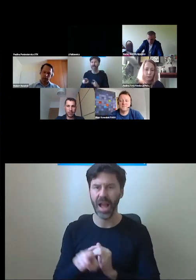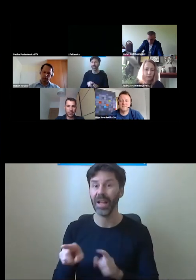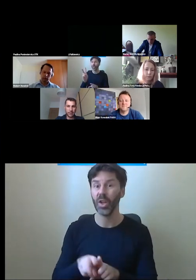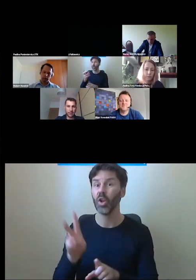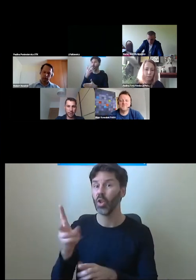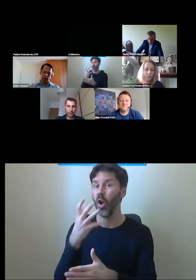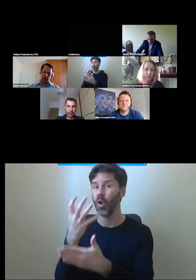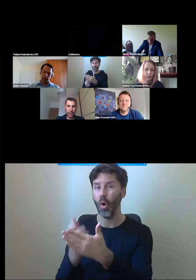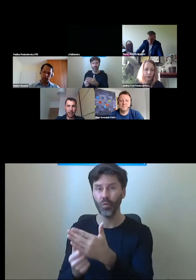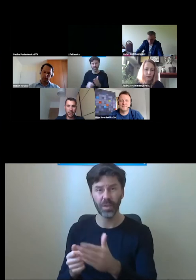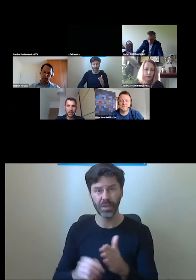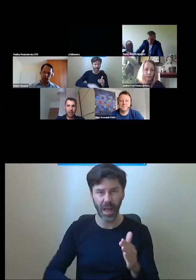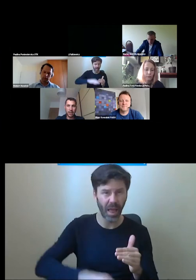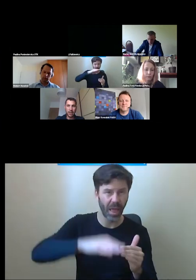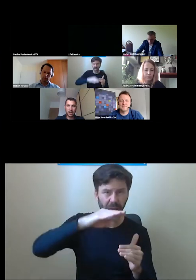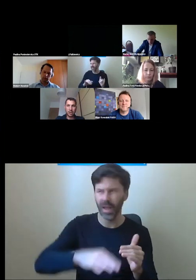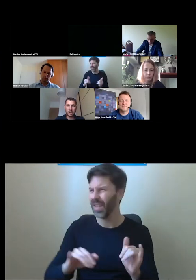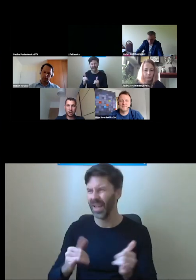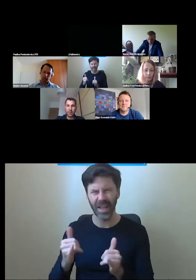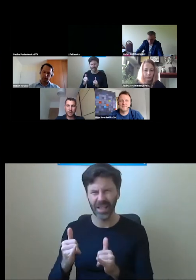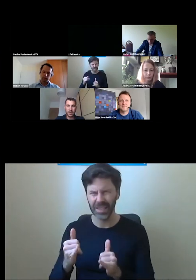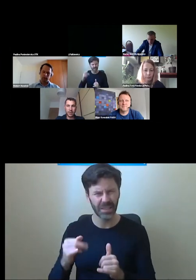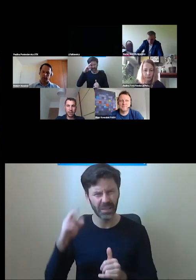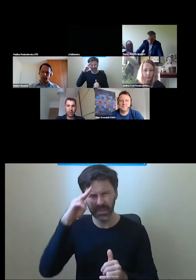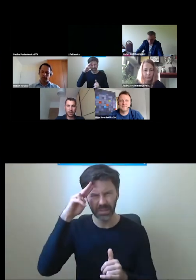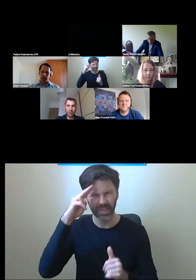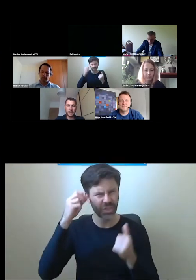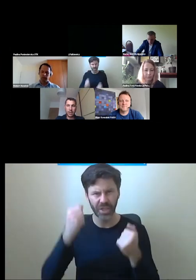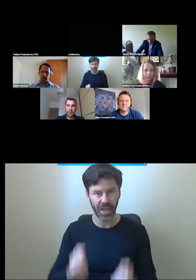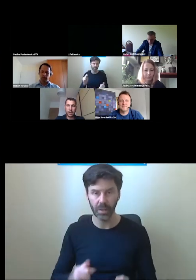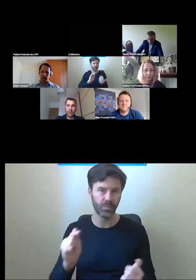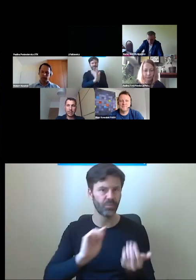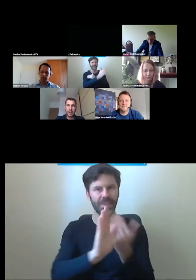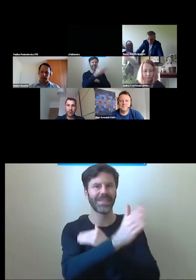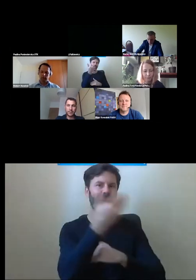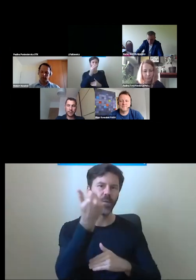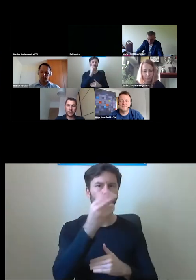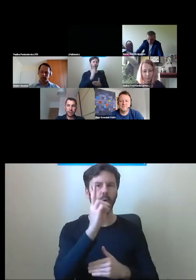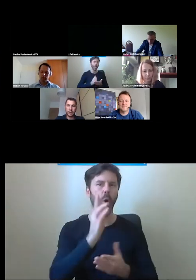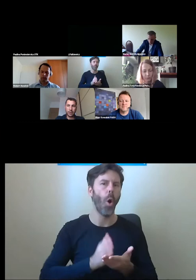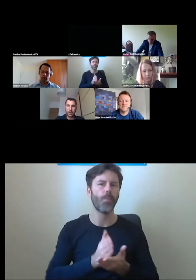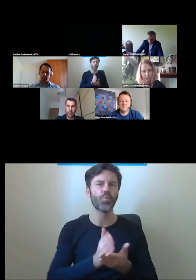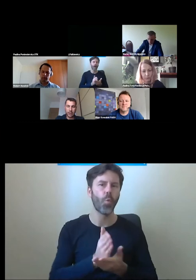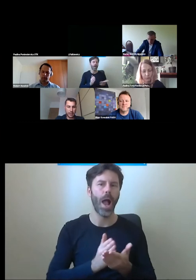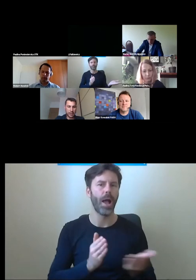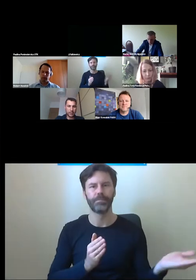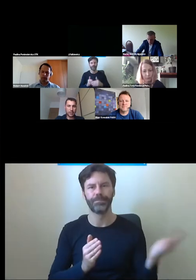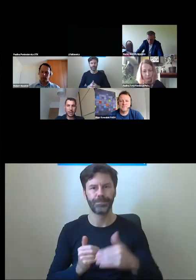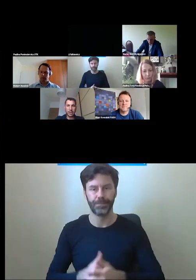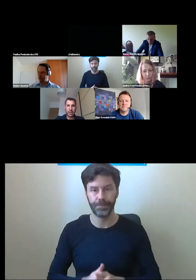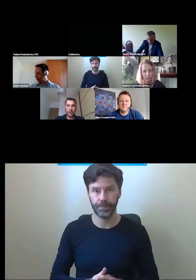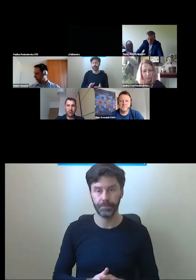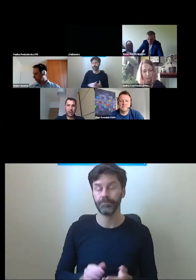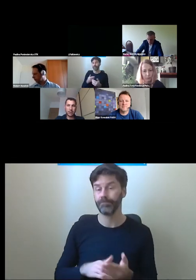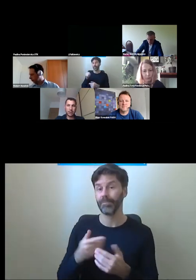zrozumienia ich zasad funkcjonowania, gdyż z reguły wymaga przywołania obsługi. Nie jest tak łatwe w użytkowaniu, jak te